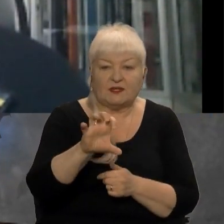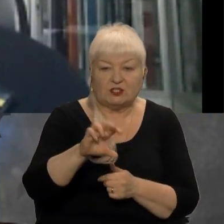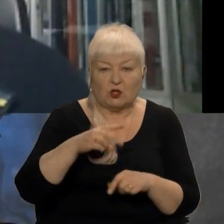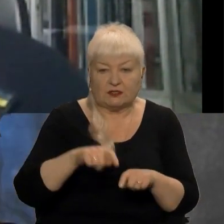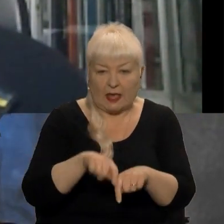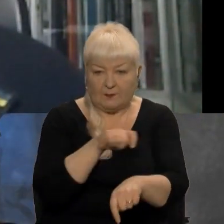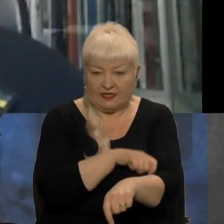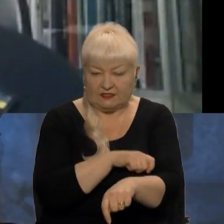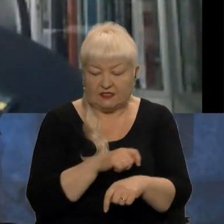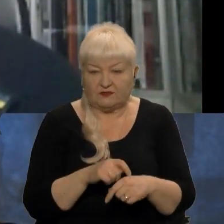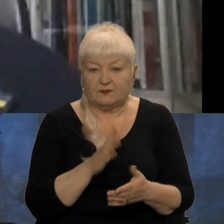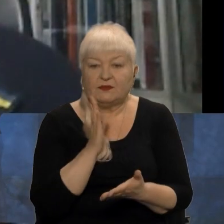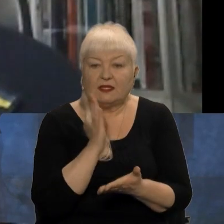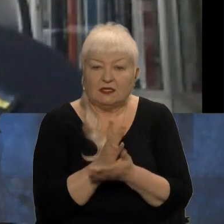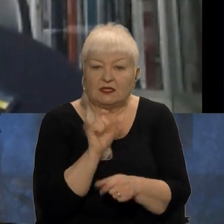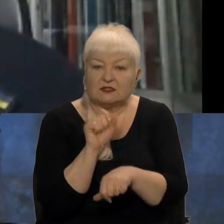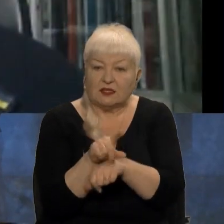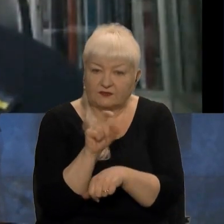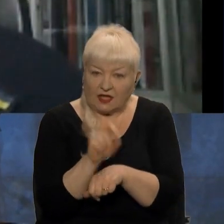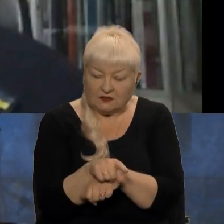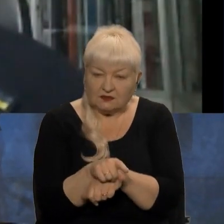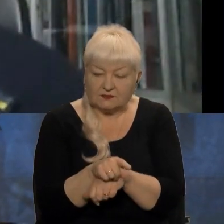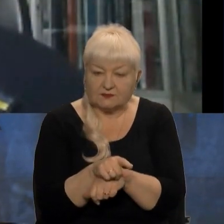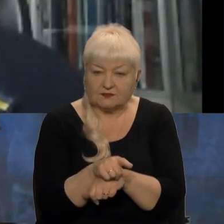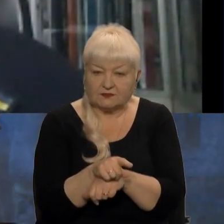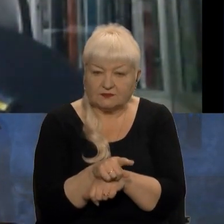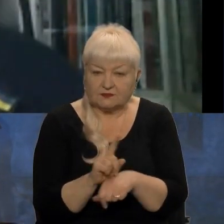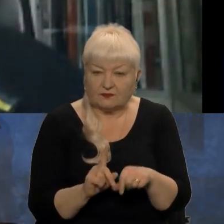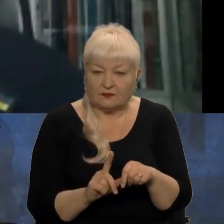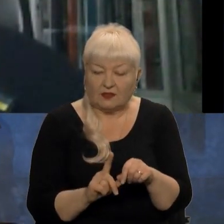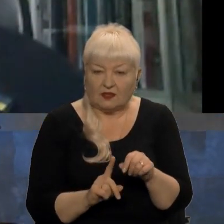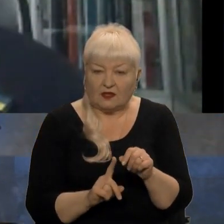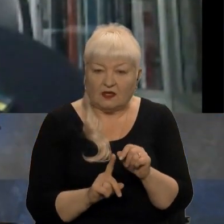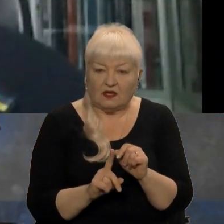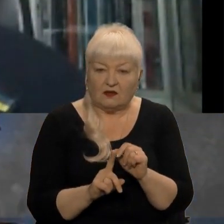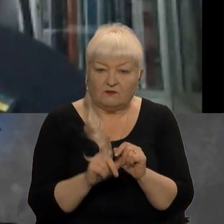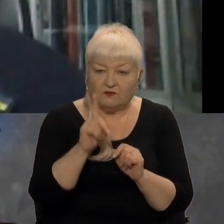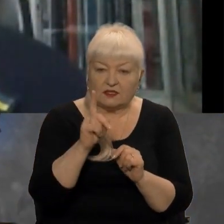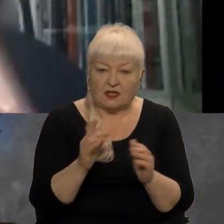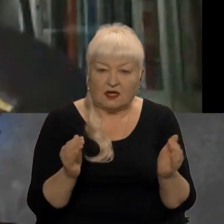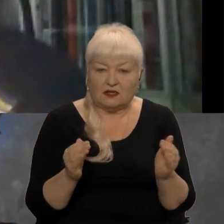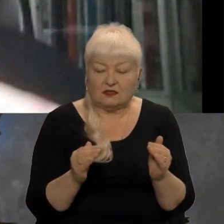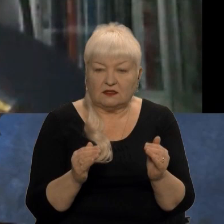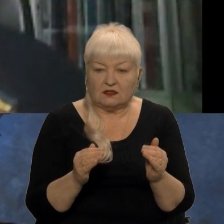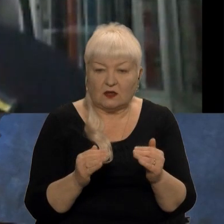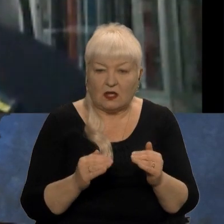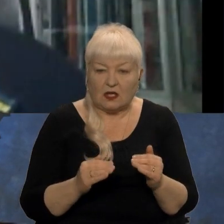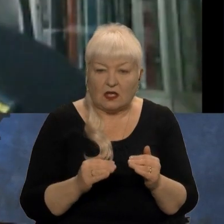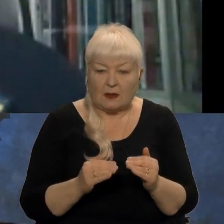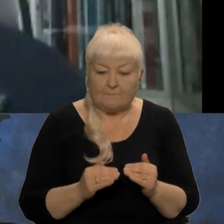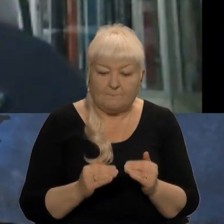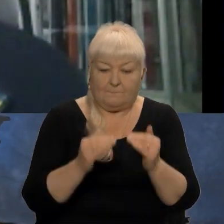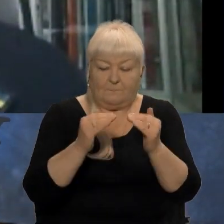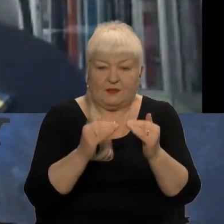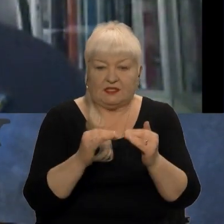їх завдання, значить, вертикально чи з невеличким розбігом піднятися і десь вертикально